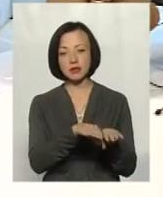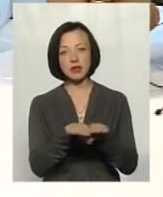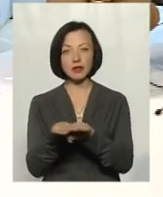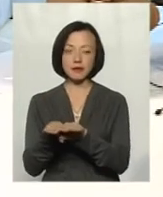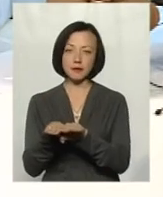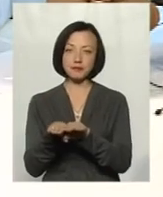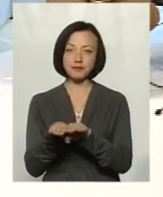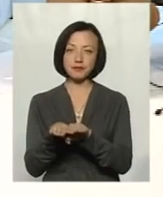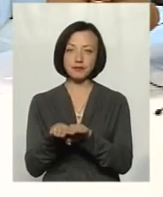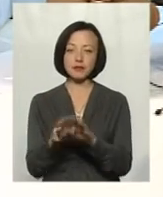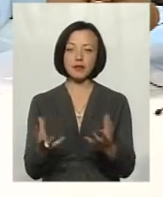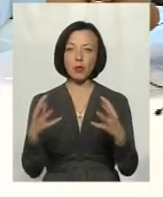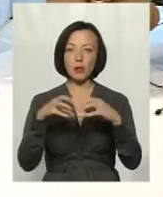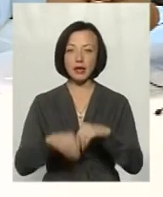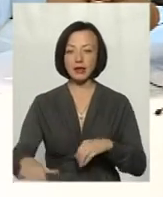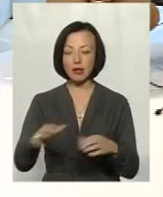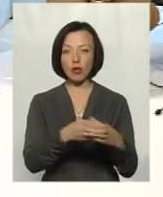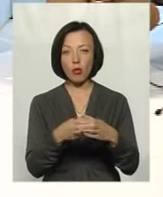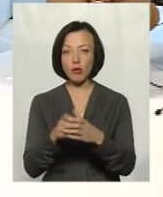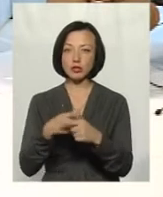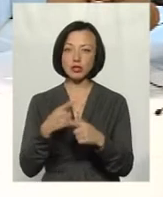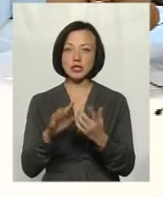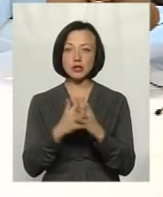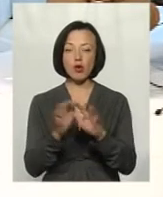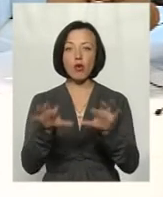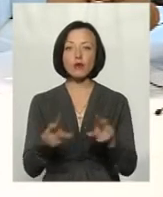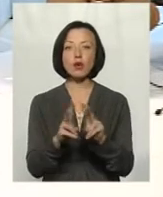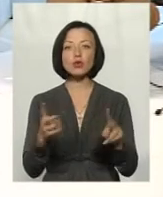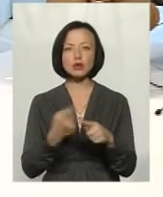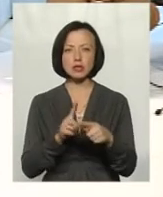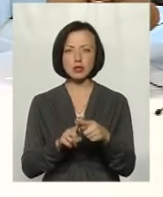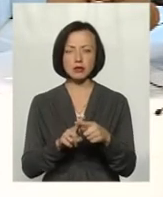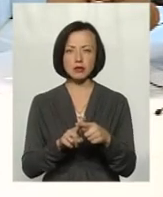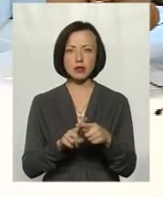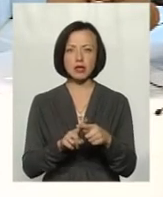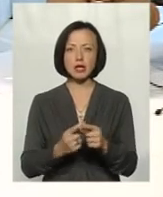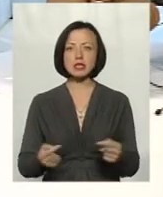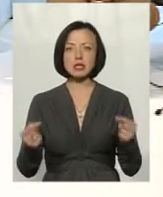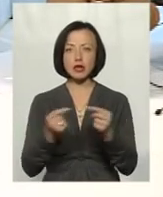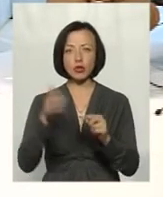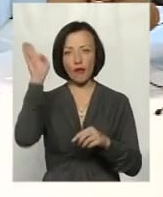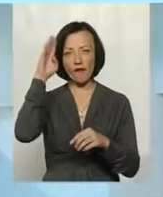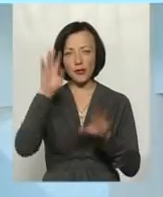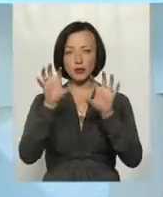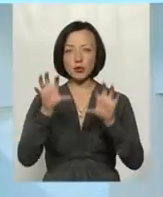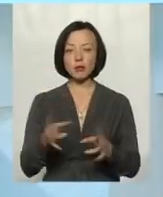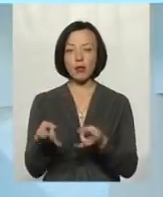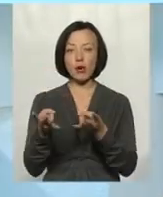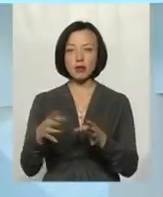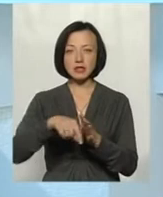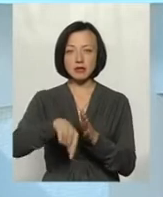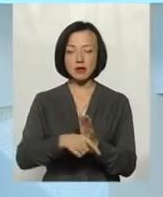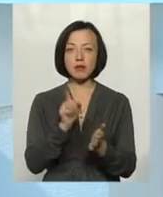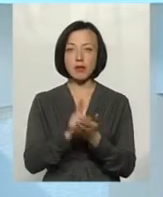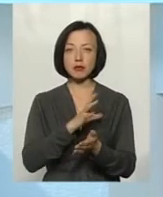тих об'єднаних тергромад, чи сільських голів? Хто за цим мав? Згідно з водним кодексом, покинуті свердловини мають бути